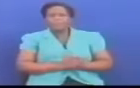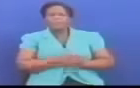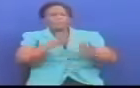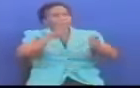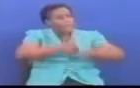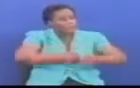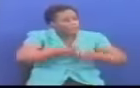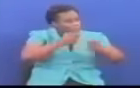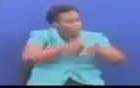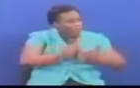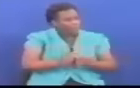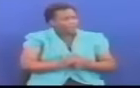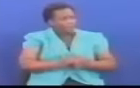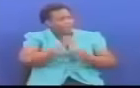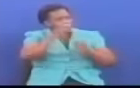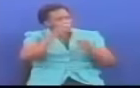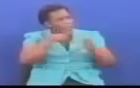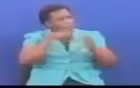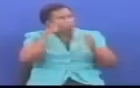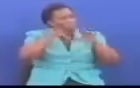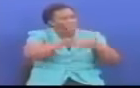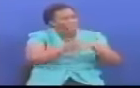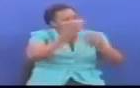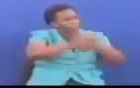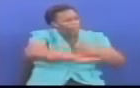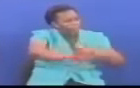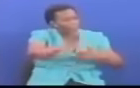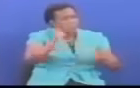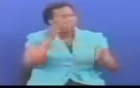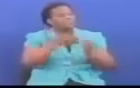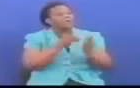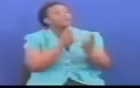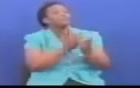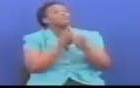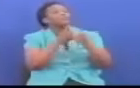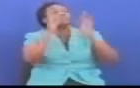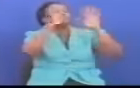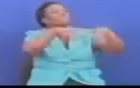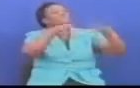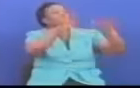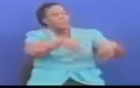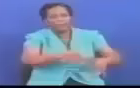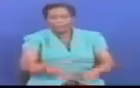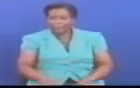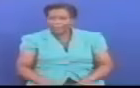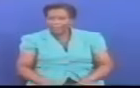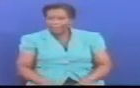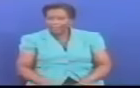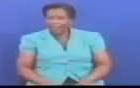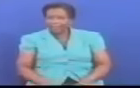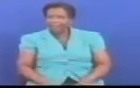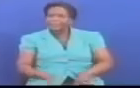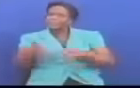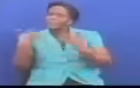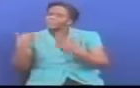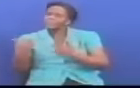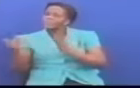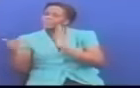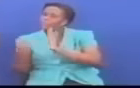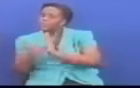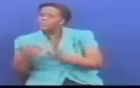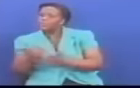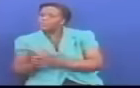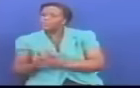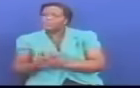itakapo watoa Na hii sheria na uisema mwishimi wa waziri Hii sheria raisi na uisema mwishimi wa waziri Inahusu tu